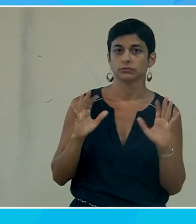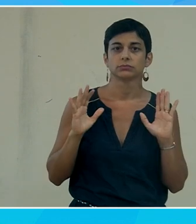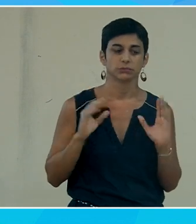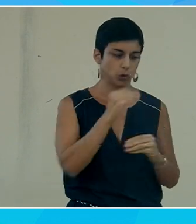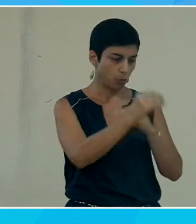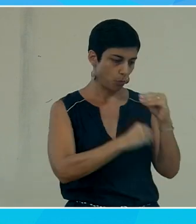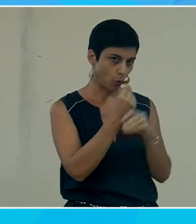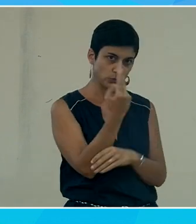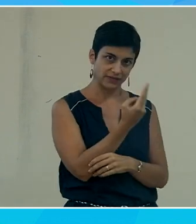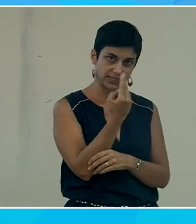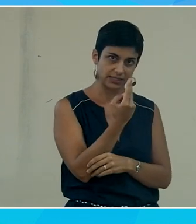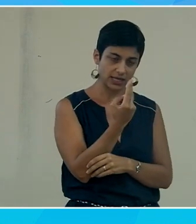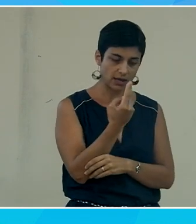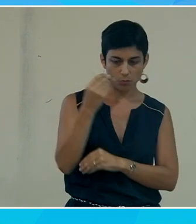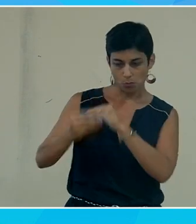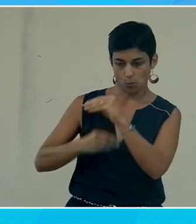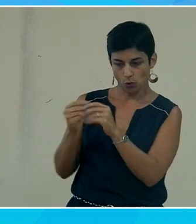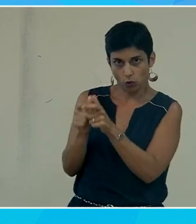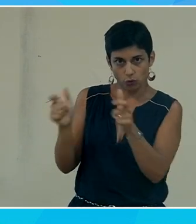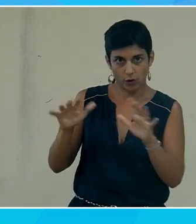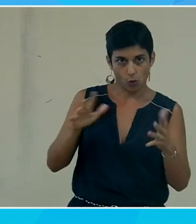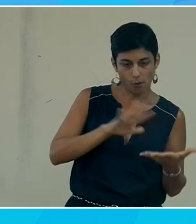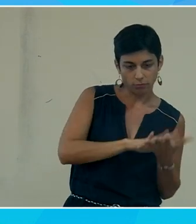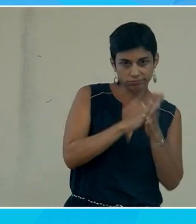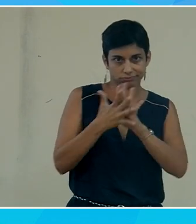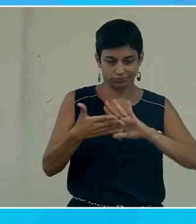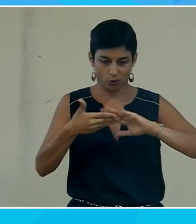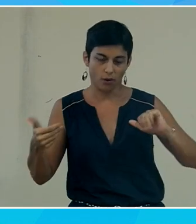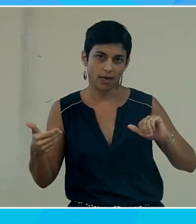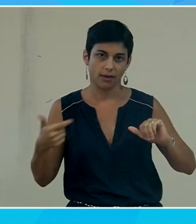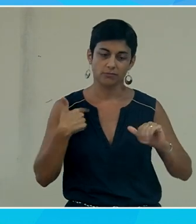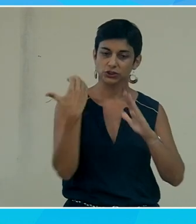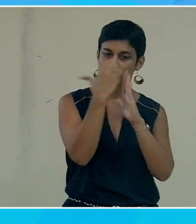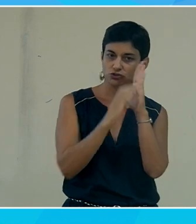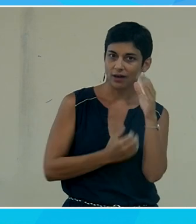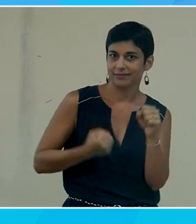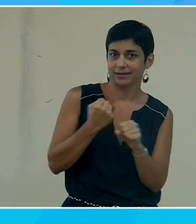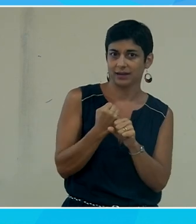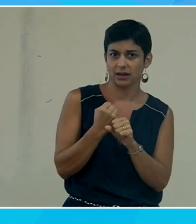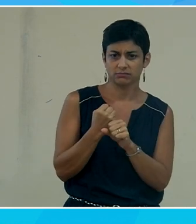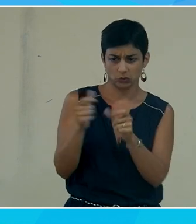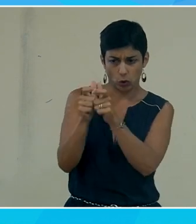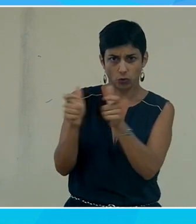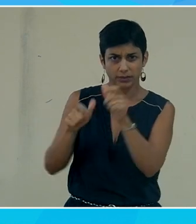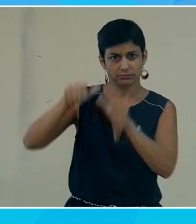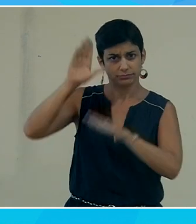monde de l'université au monde de l'entreprise donc j'ai rédigé une charte sur laquelle grandes entreprises se sont positionnées donc on a Thalès on a